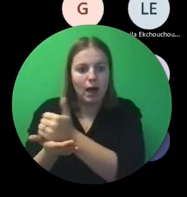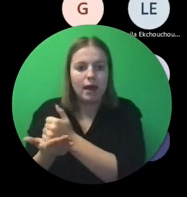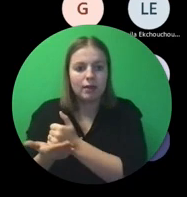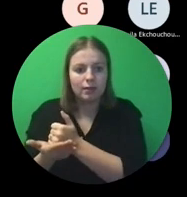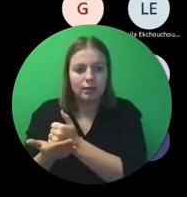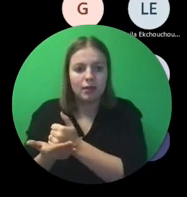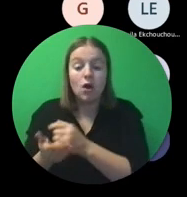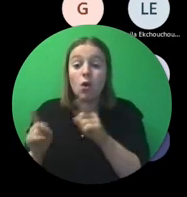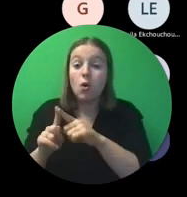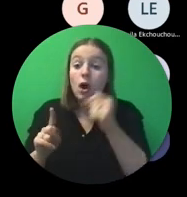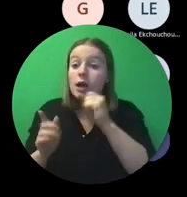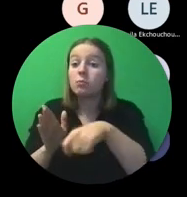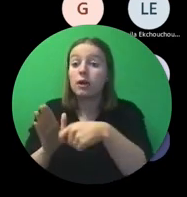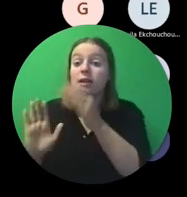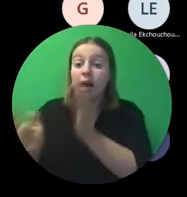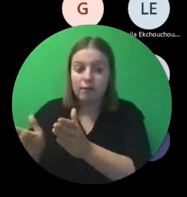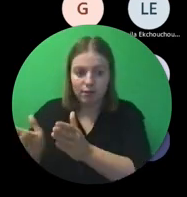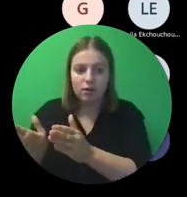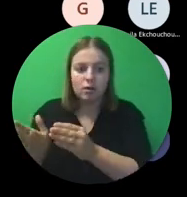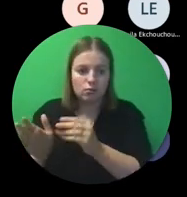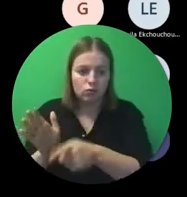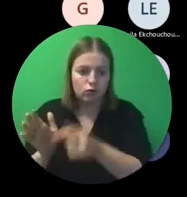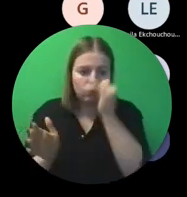ook nadat het project is afgesloten.